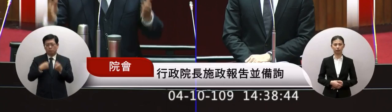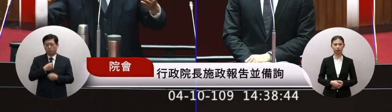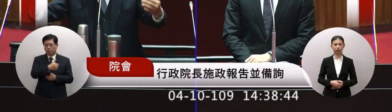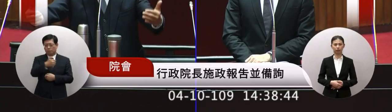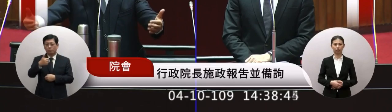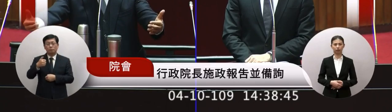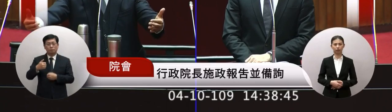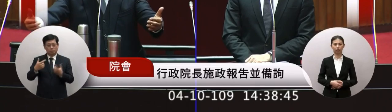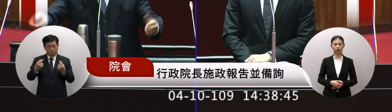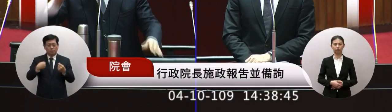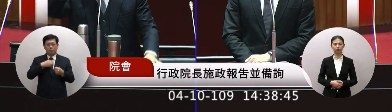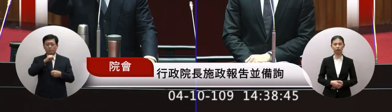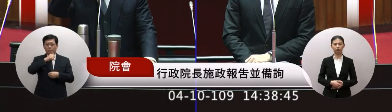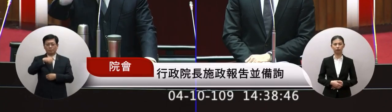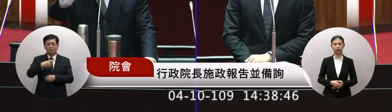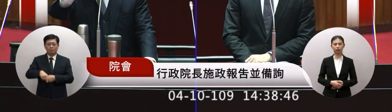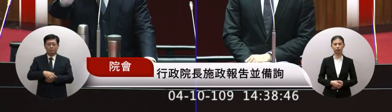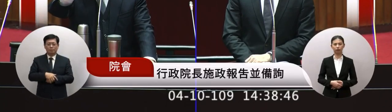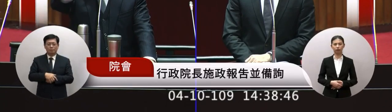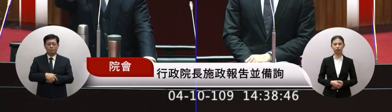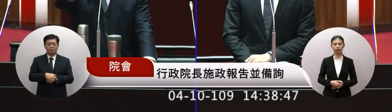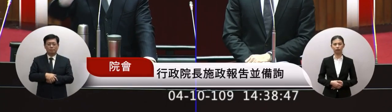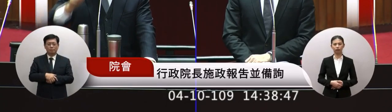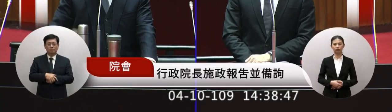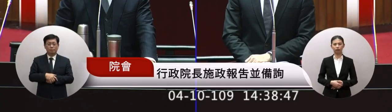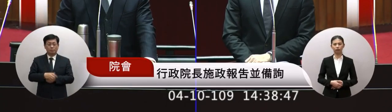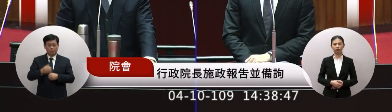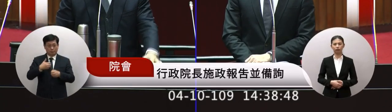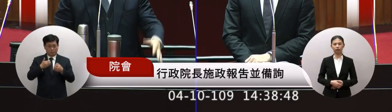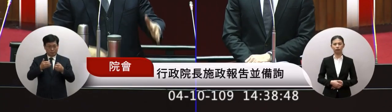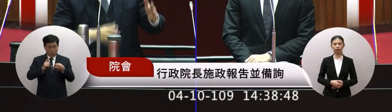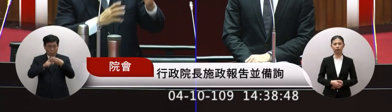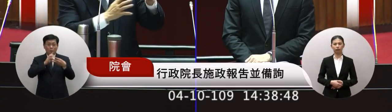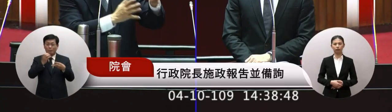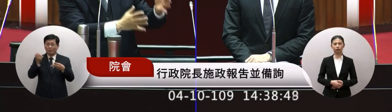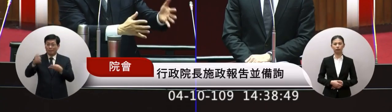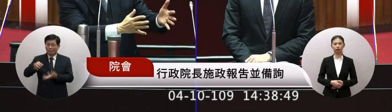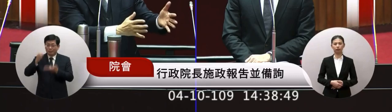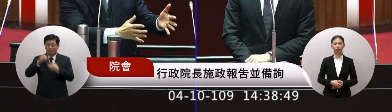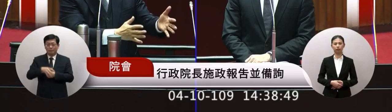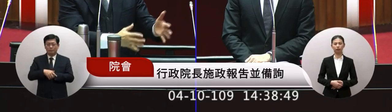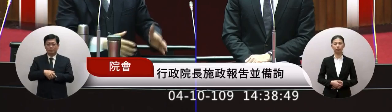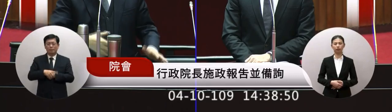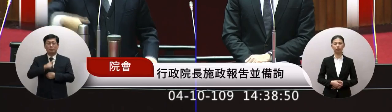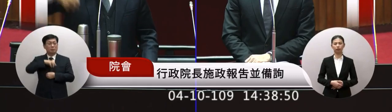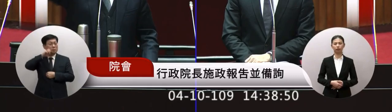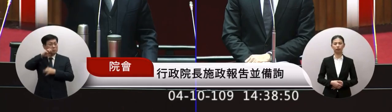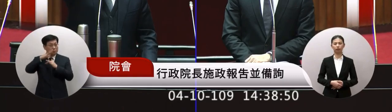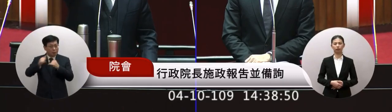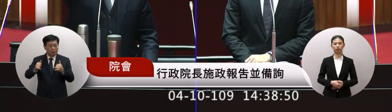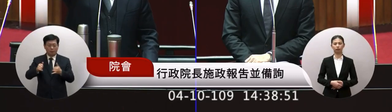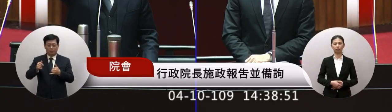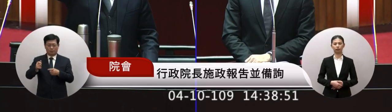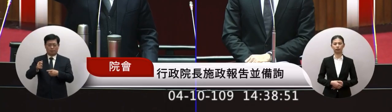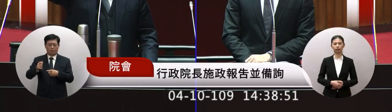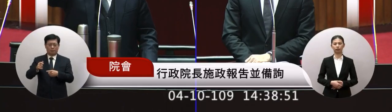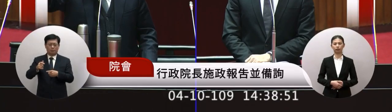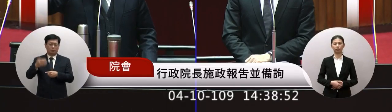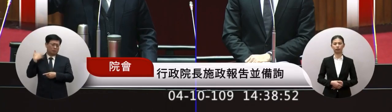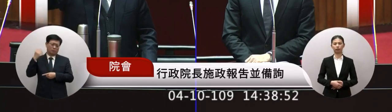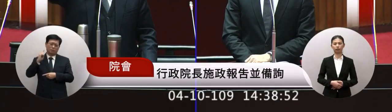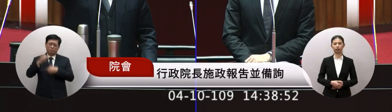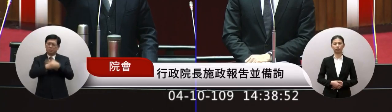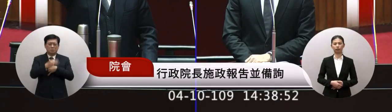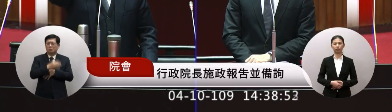感謝這都大人是其中你剛才的這個英明他不知道